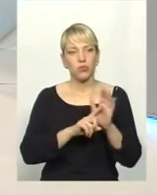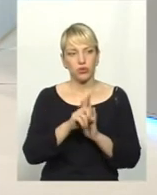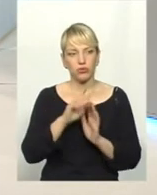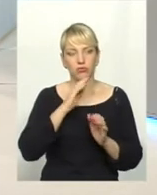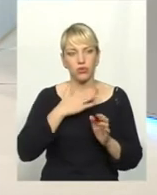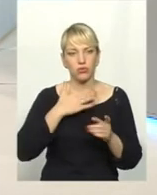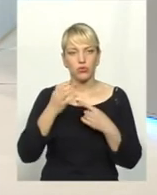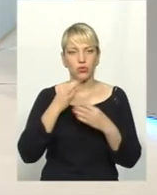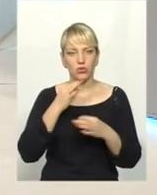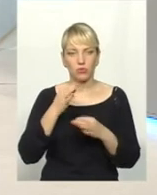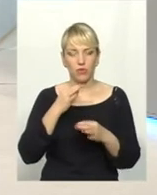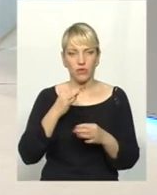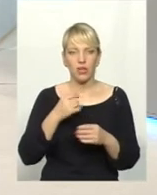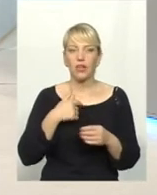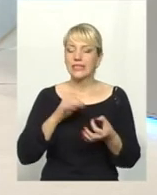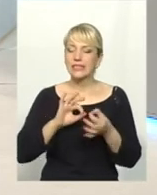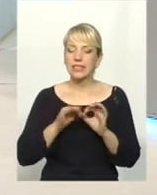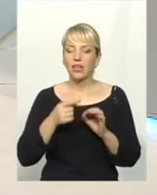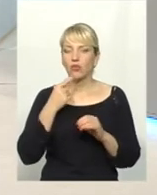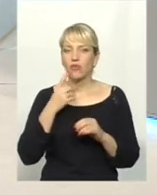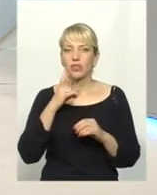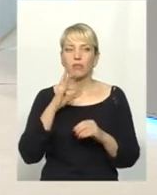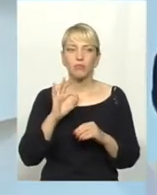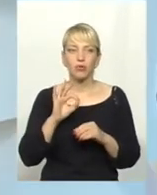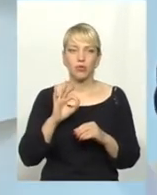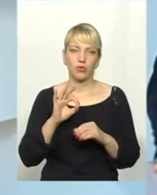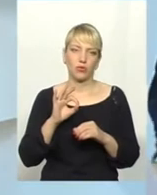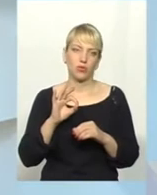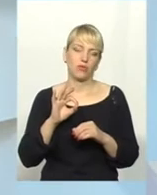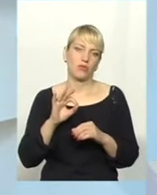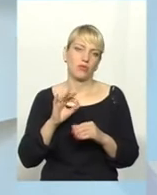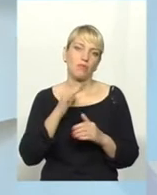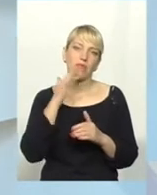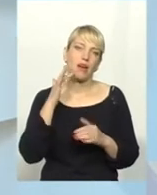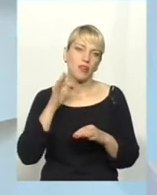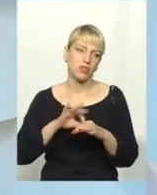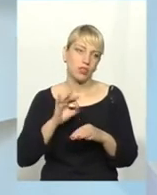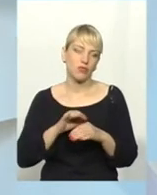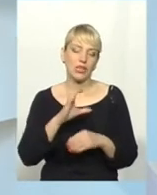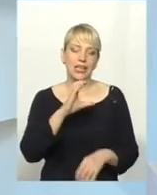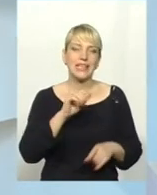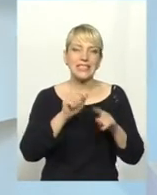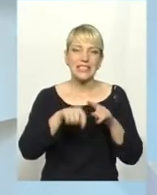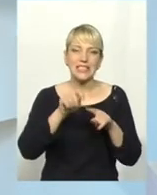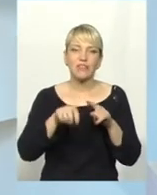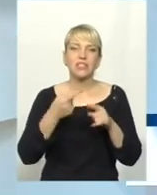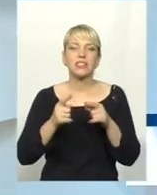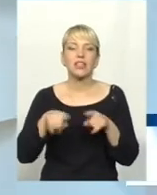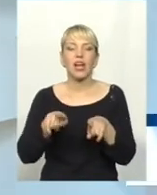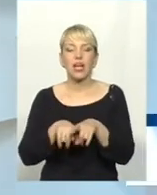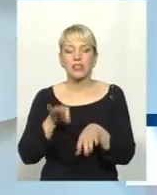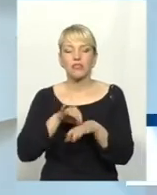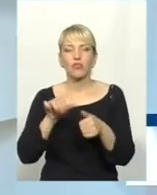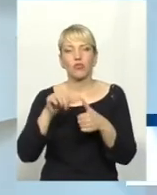складно говорити взагалі про низьку захворень. Сифіліс – це захворення, яке стоїть зовсім окремо від інших статевих